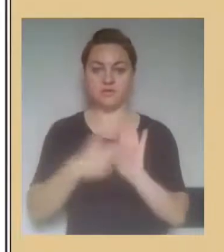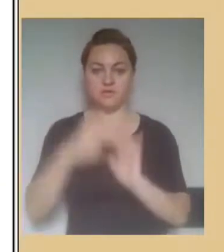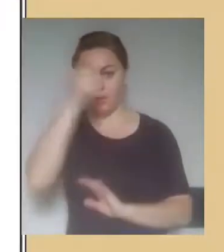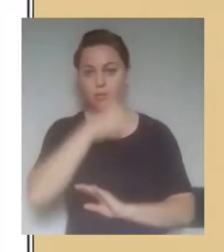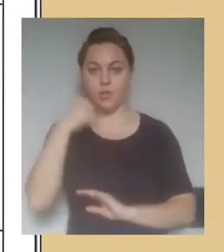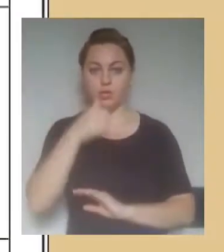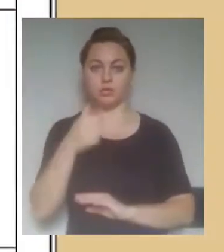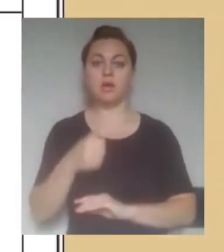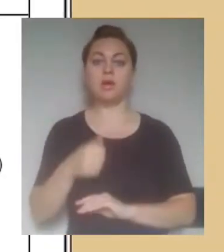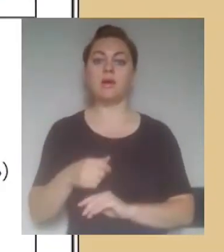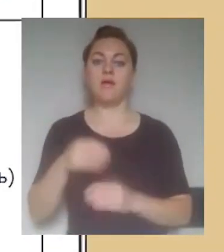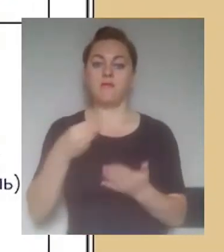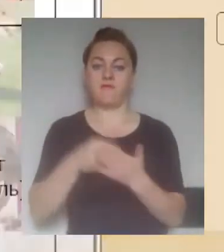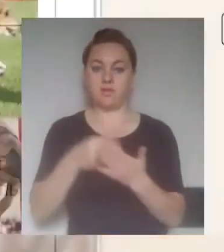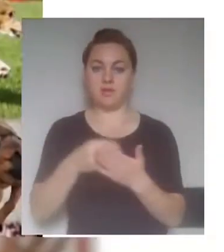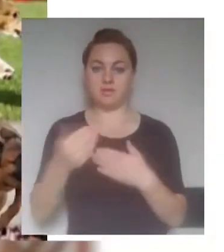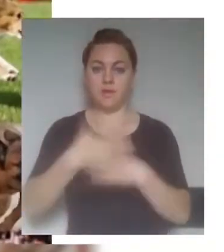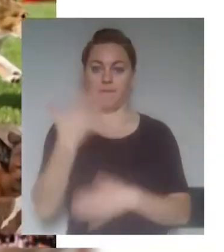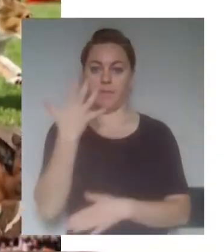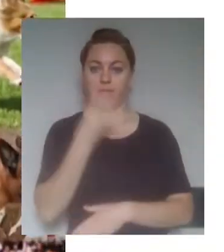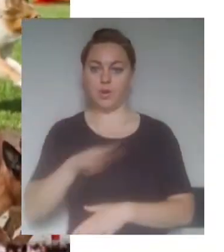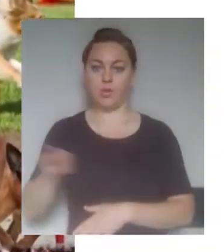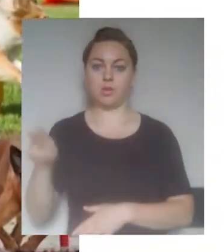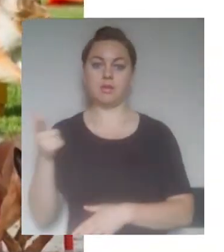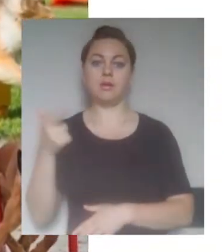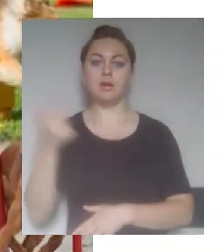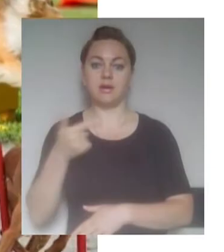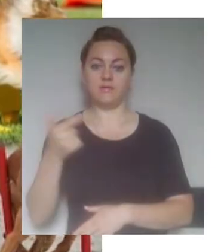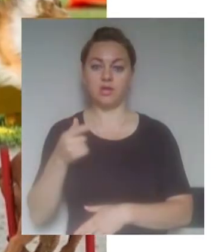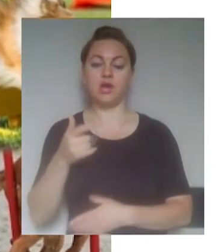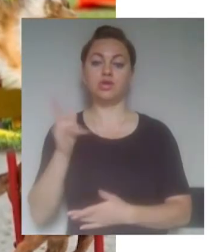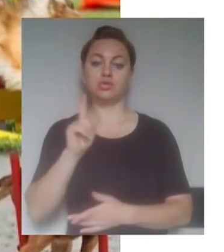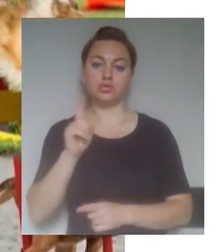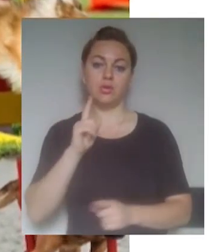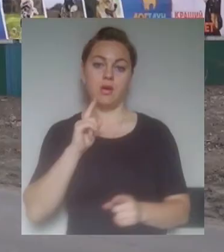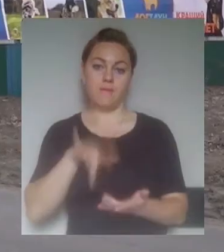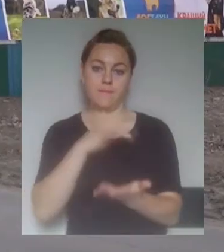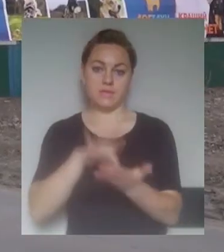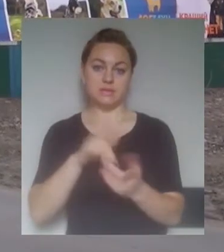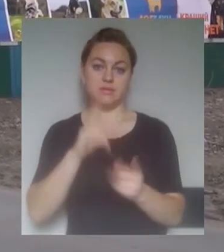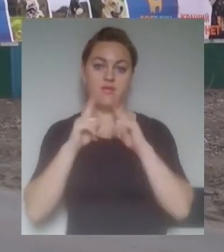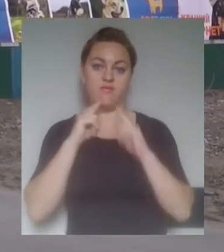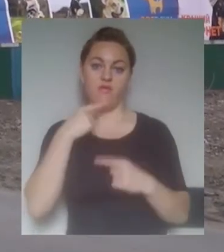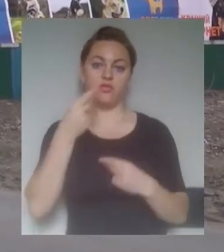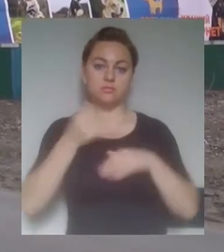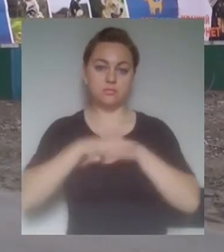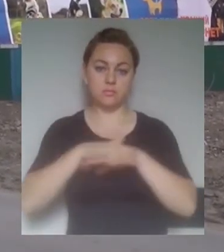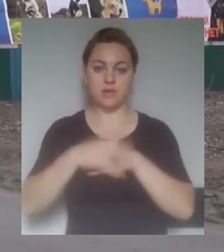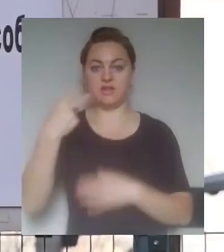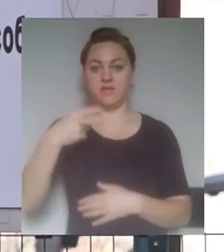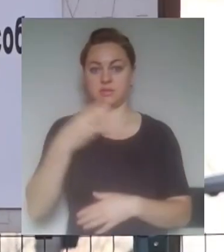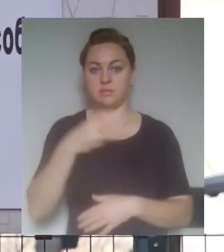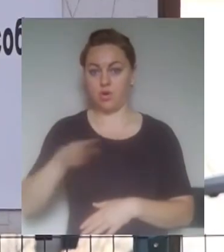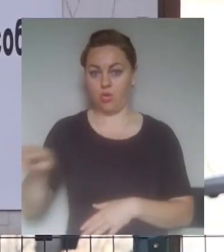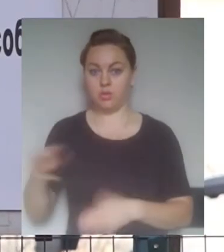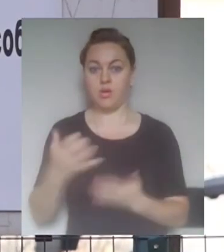вартість проєкту становила 5 мільйонів гривень. Потім у міській раді заявили, що його повна реалізація коштує 20 мільйонів гривень, 15 з яких мав